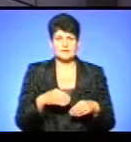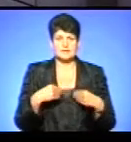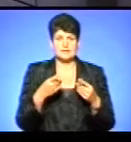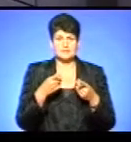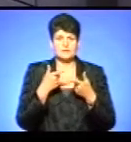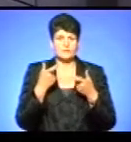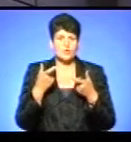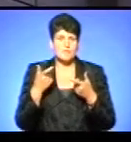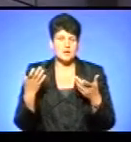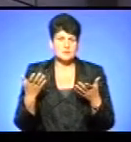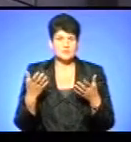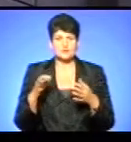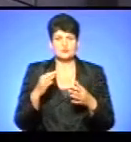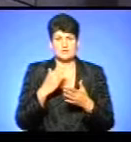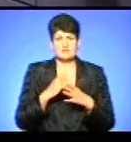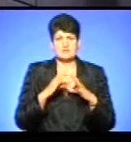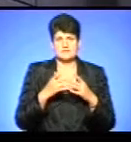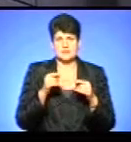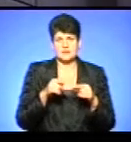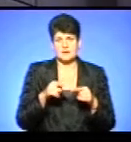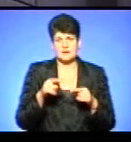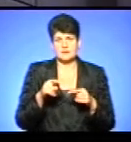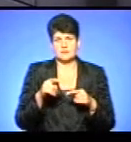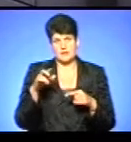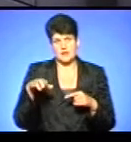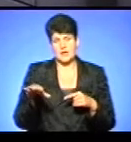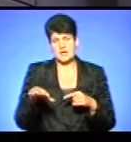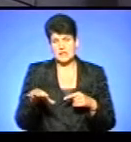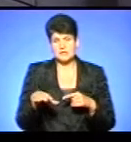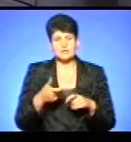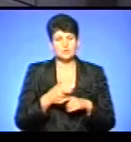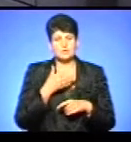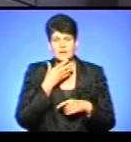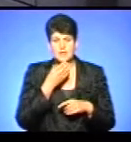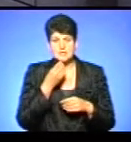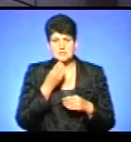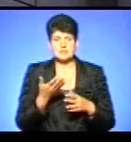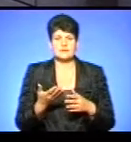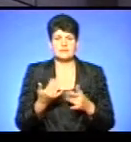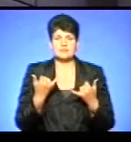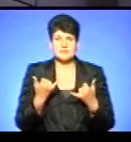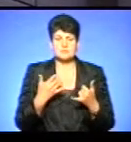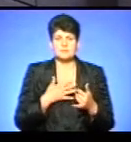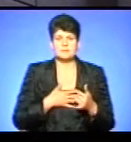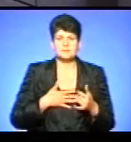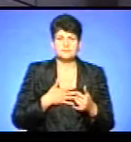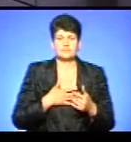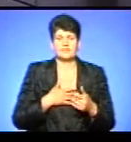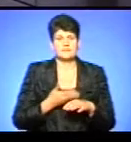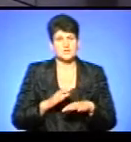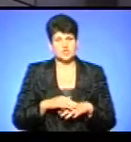що є в світі така країна, вона дуже красива, дуже класна. Правда, зараз ми проживаємо дуже складні часи.